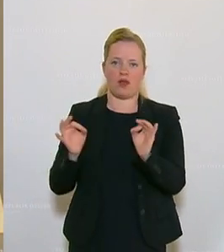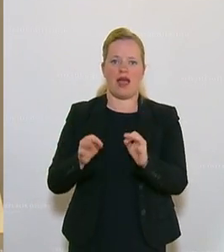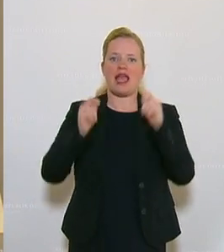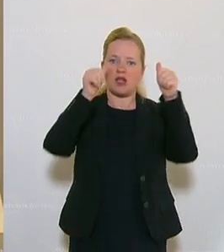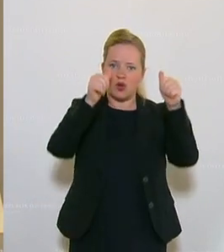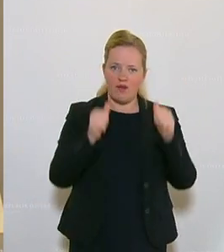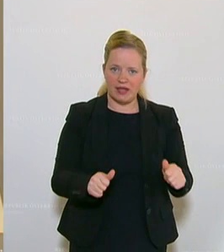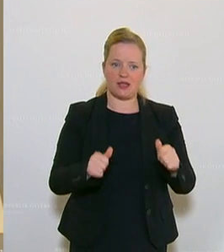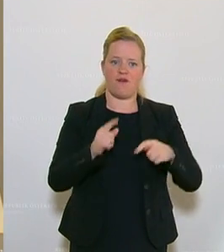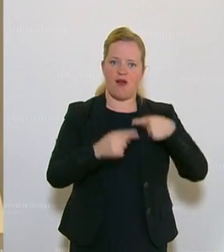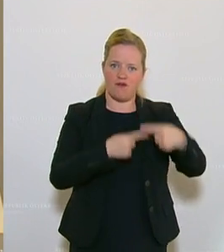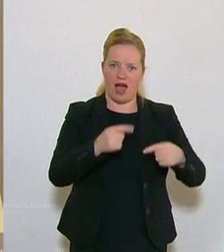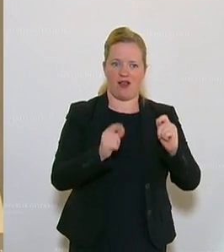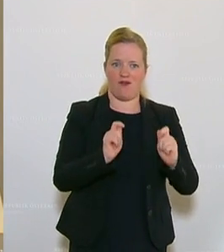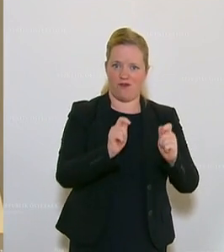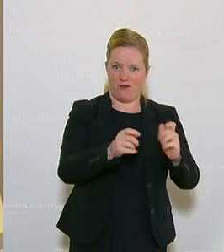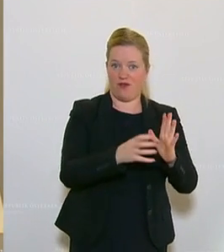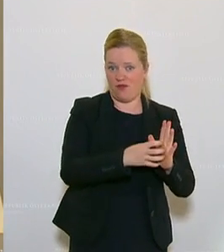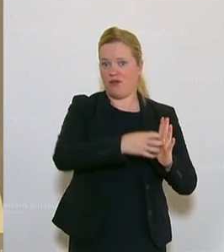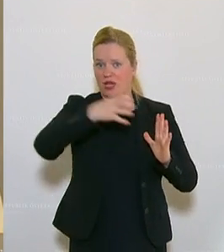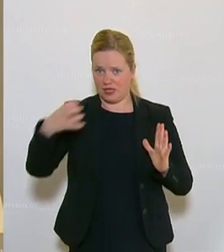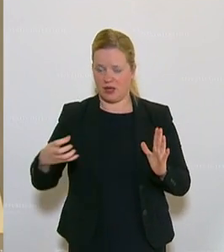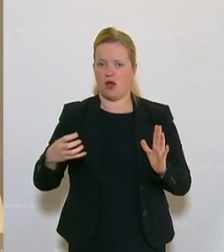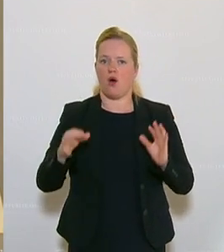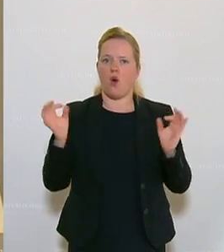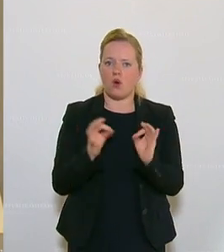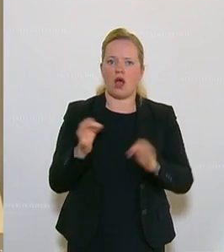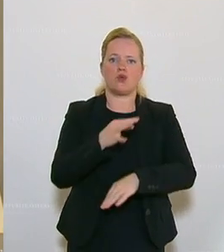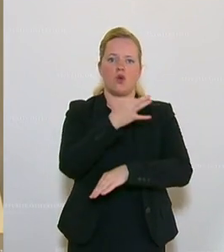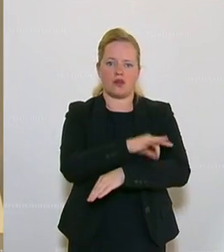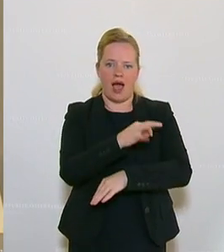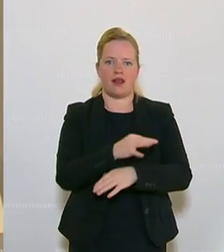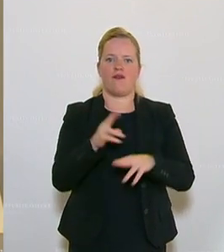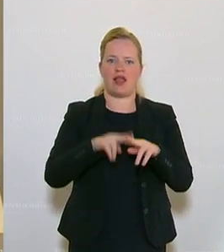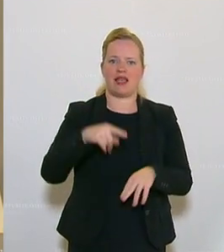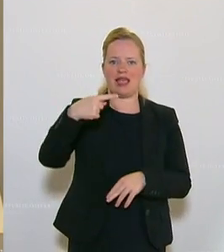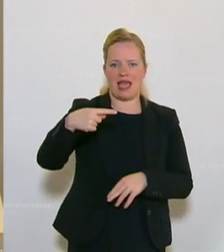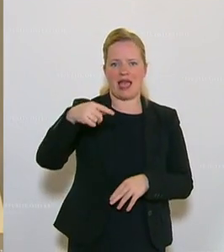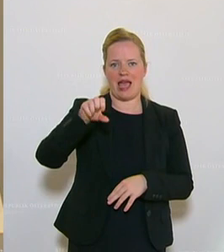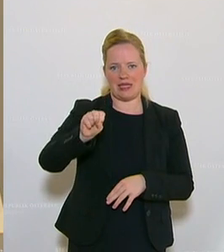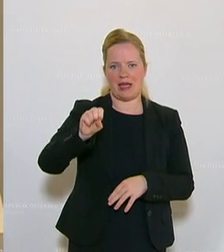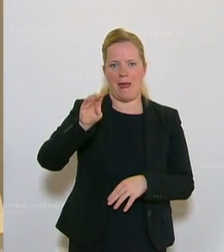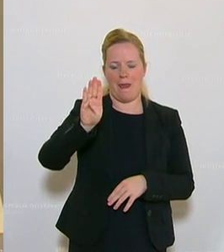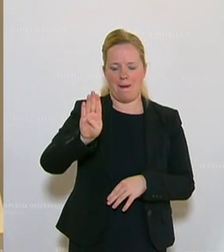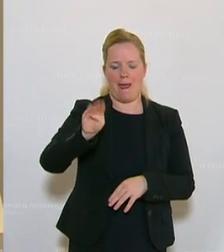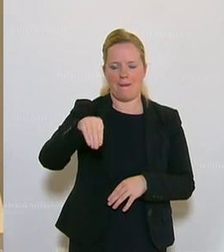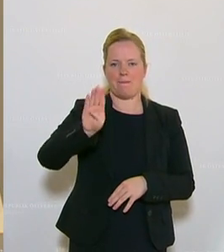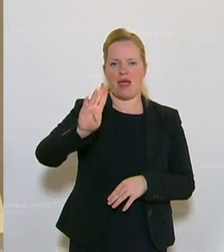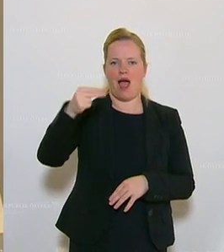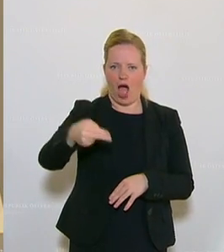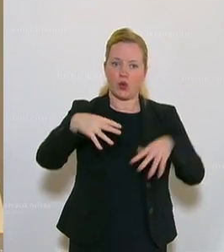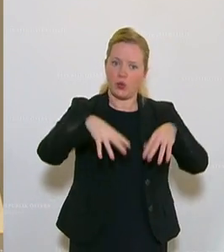Insolvenzverfahren oder auch erleichterte Identitätsfeststellungen bei Notaren bei der Gründung einer GSMBH. Das sind